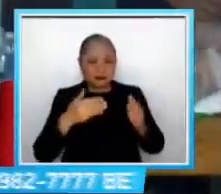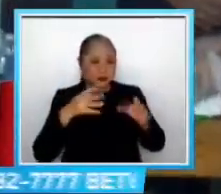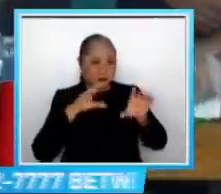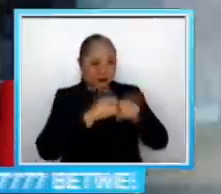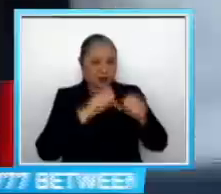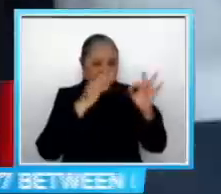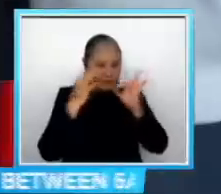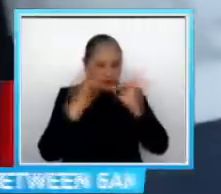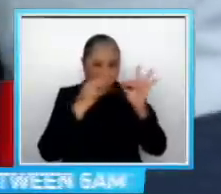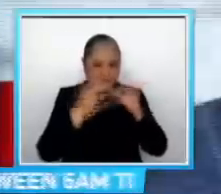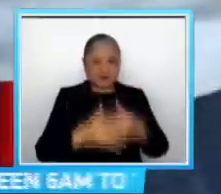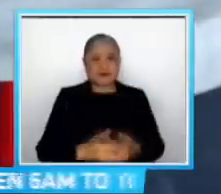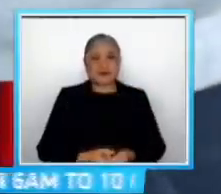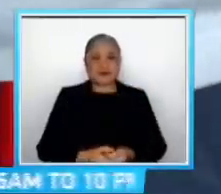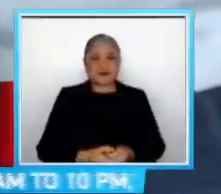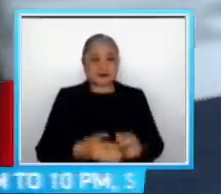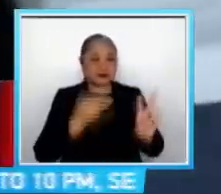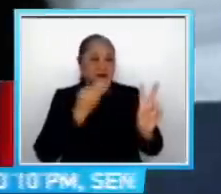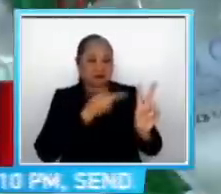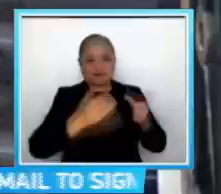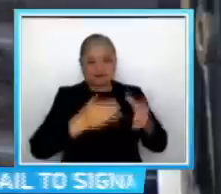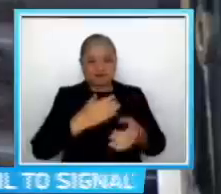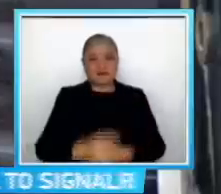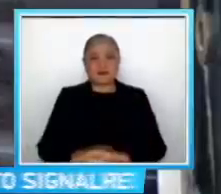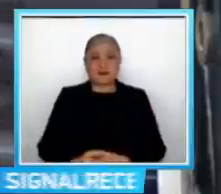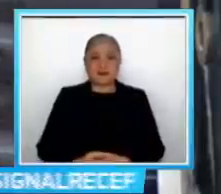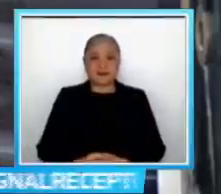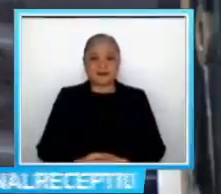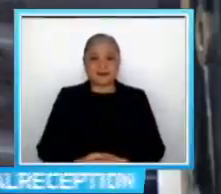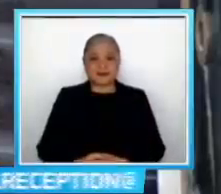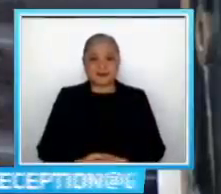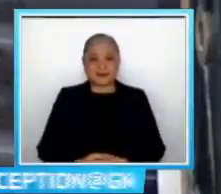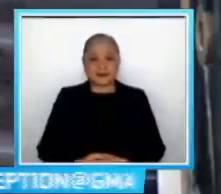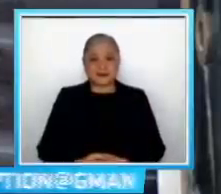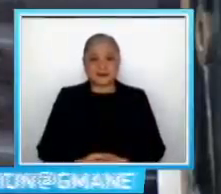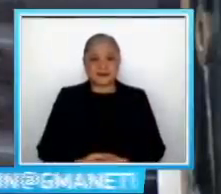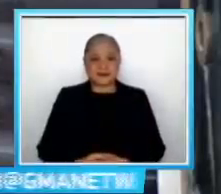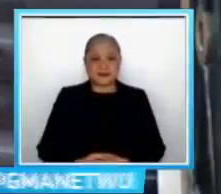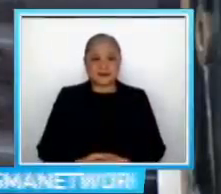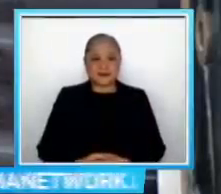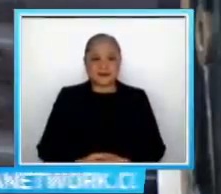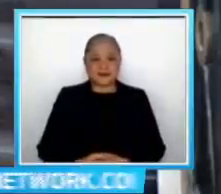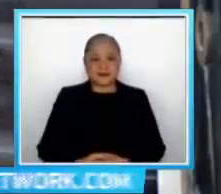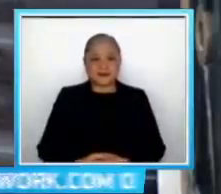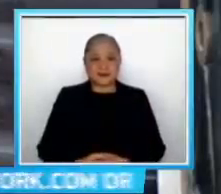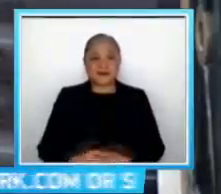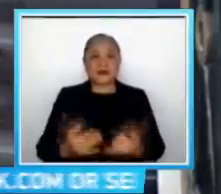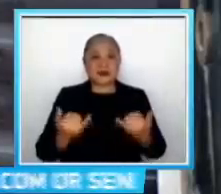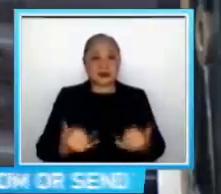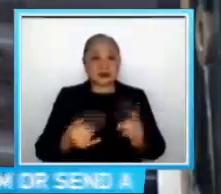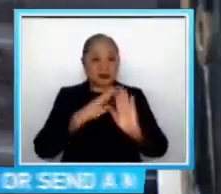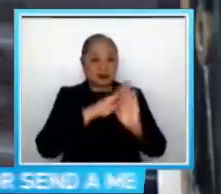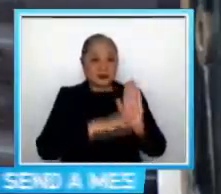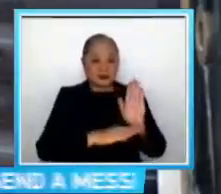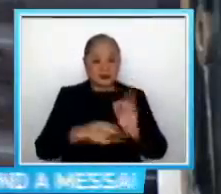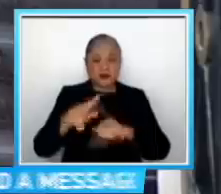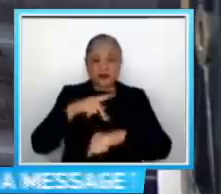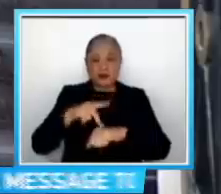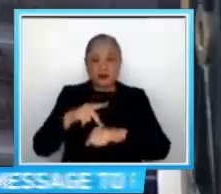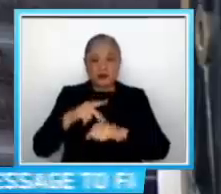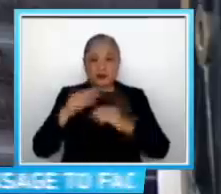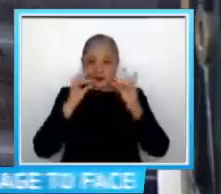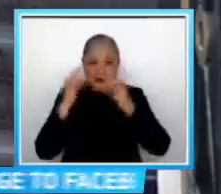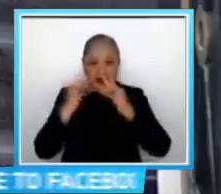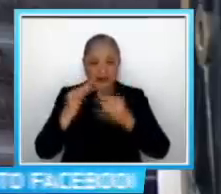Nahaharap ang mga suspect sa kaukulang reklamo Narito ang pinakabagong datos ng Philippine Drug Enforcement Agency Kaugday sa